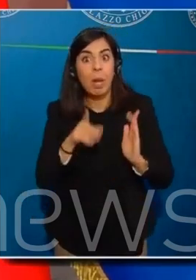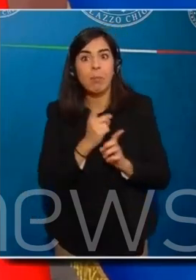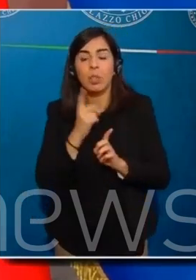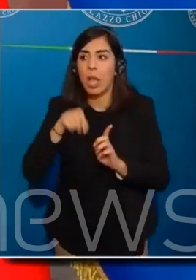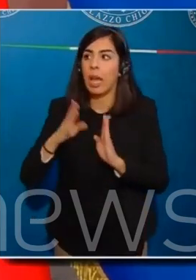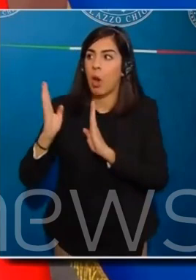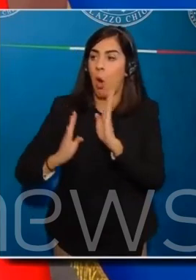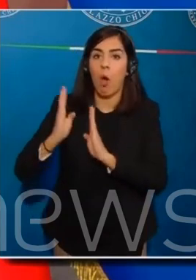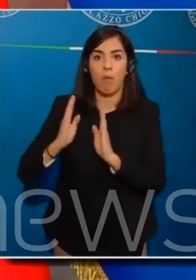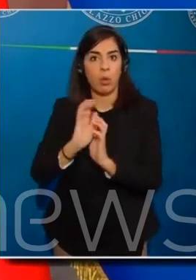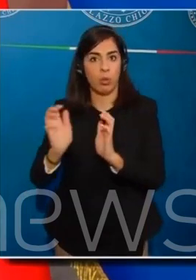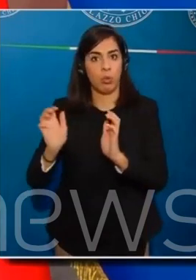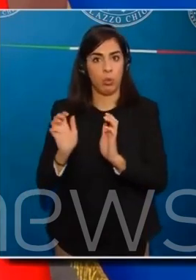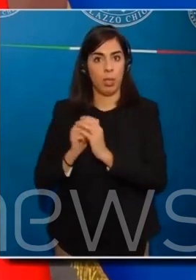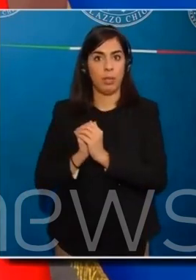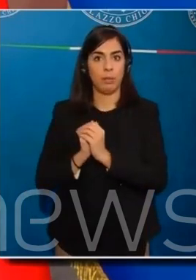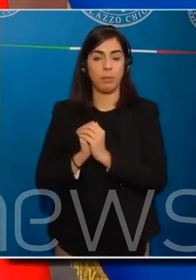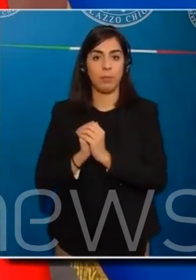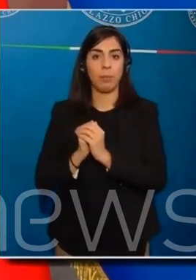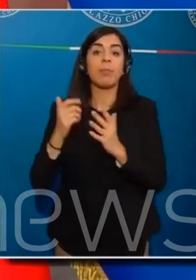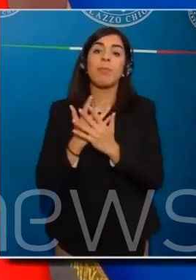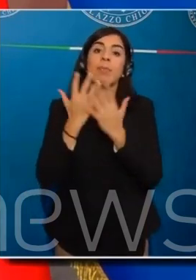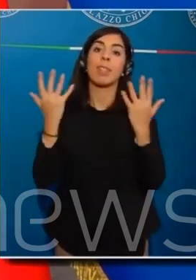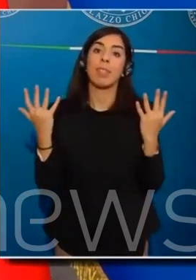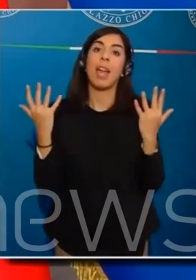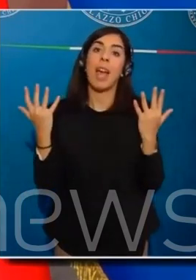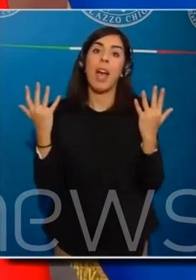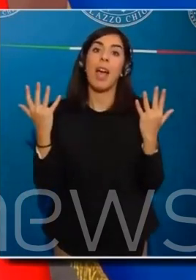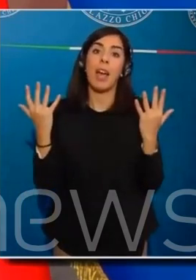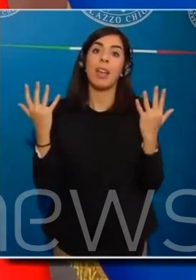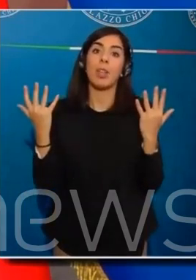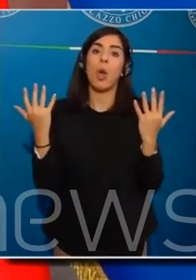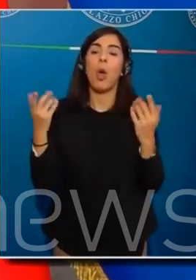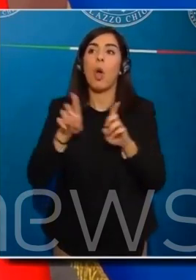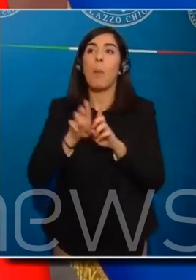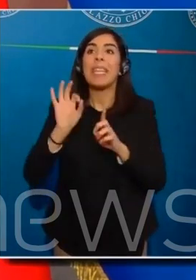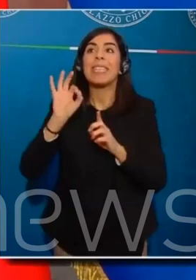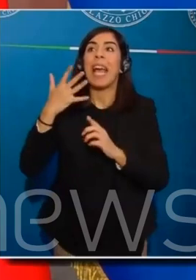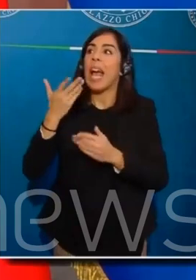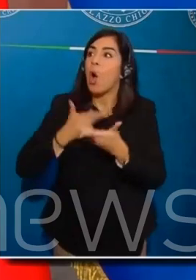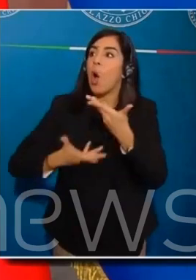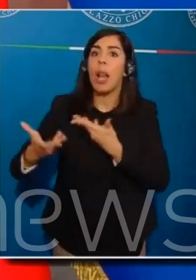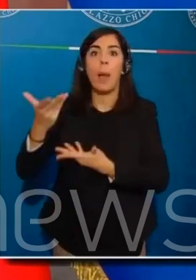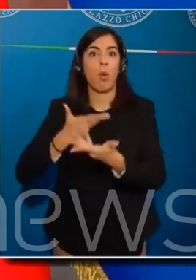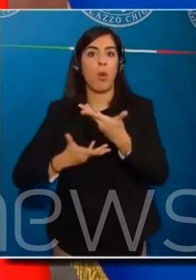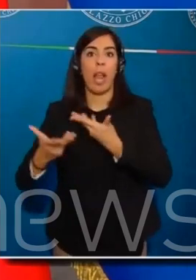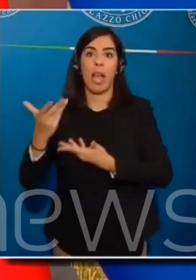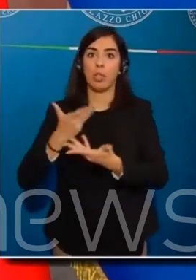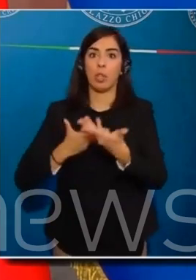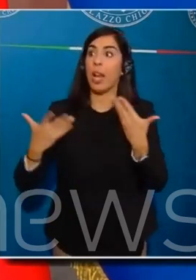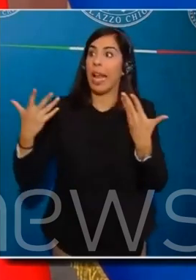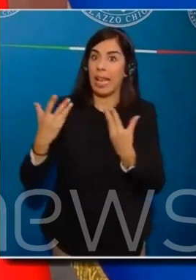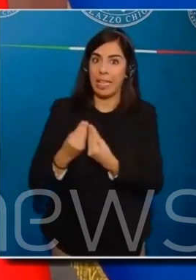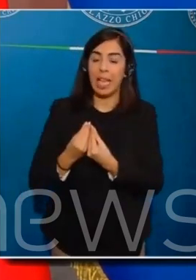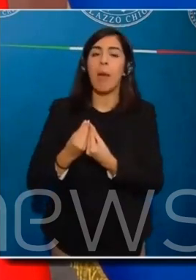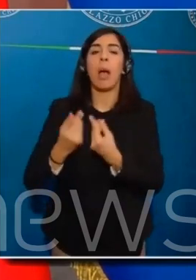varie forze. È chiaro che un atteggiamento di critica costruttiva è quello che ci predispone ad arrivare